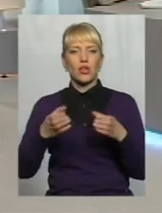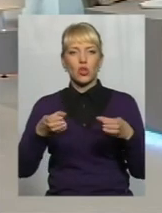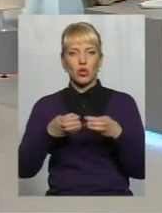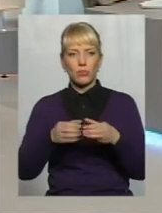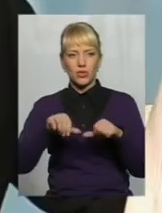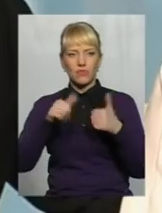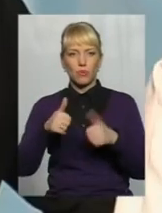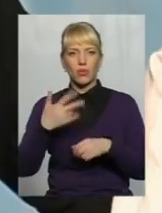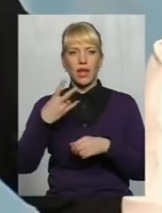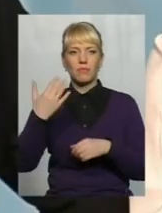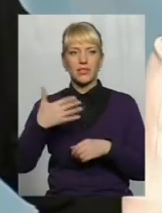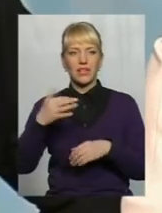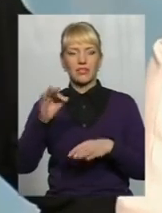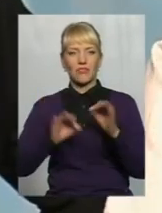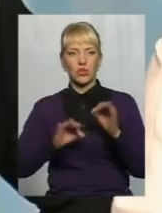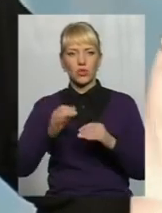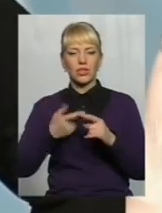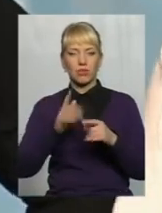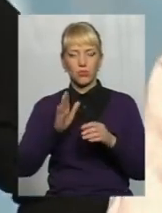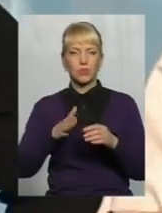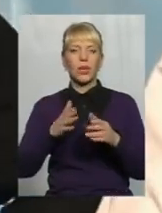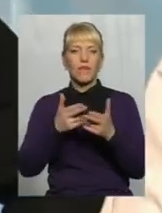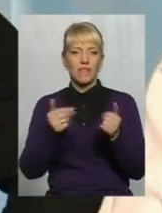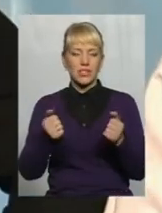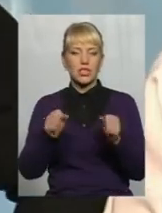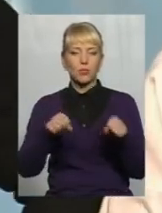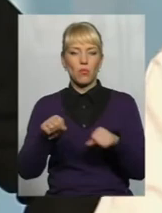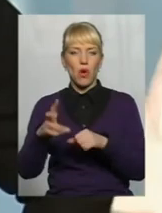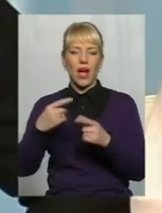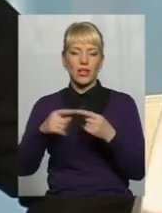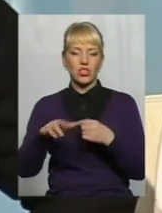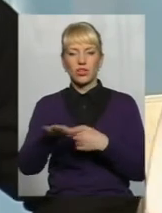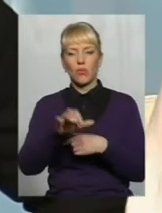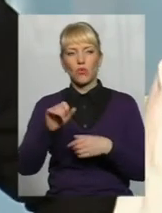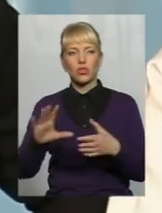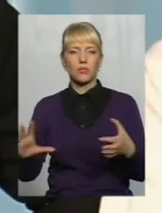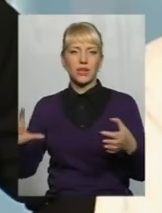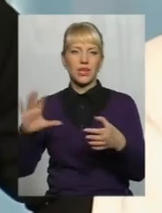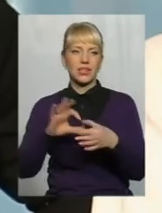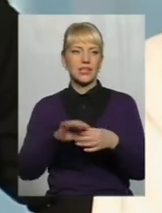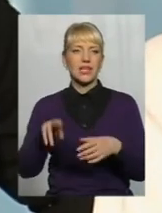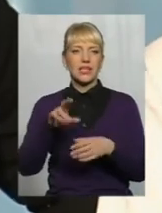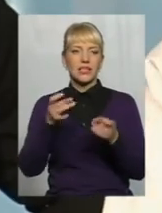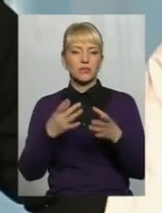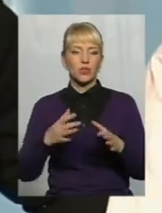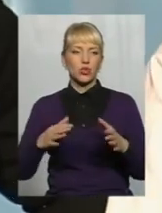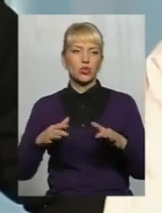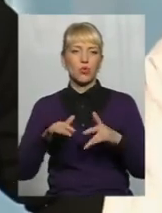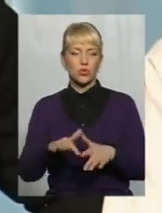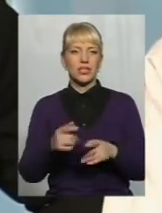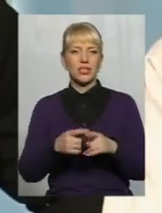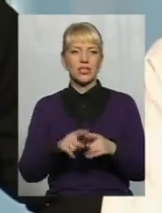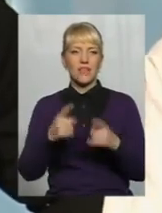50%, її буде визнано спроможною, а решта територій може потім приєднатися з оспрощеною процедурою. І це, до речі,